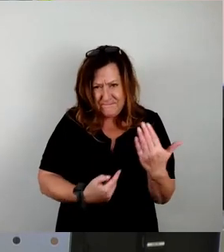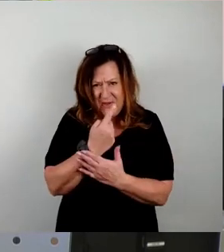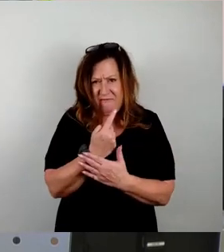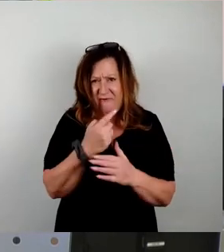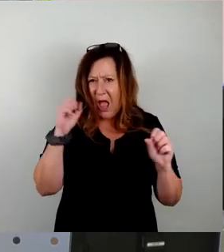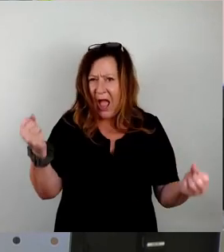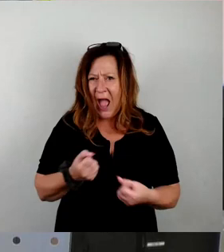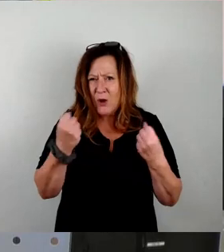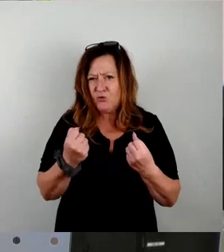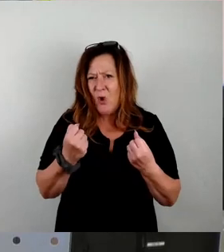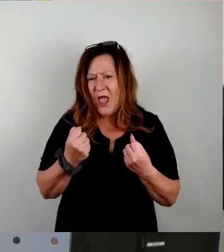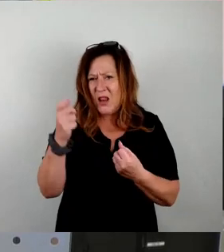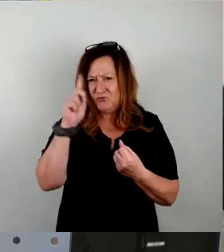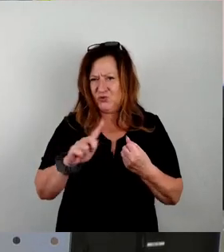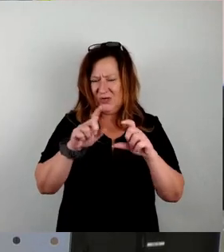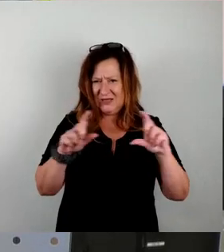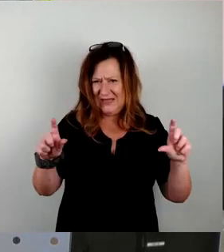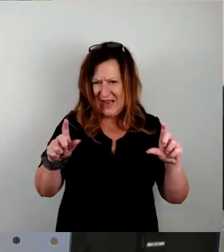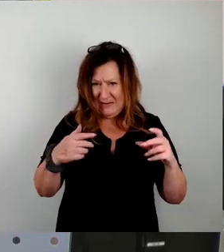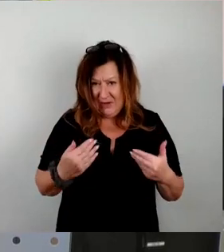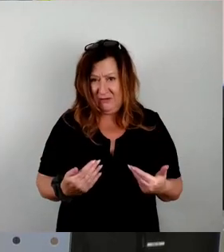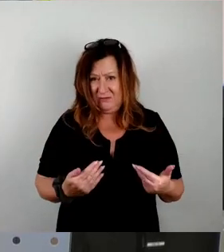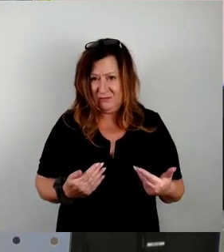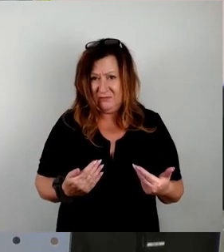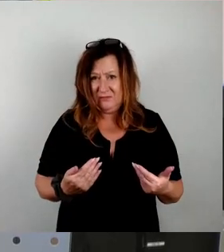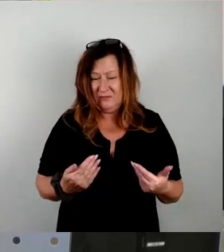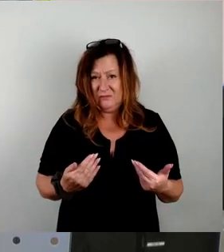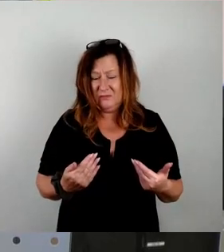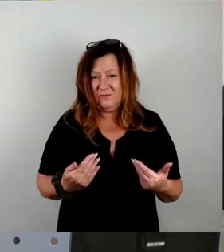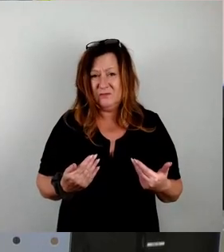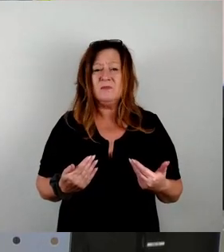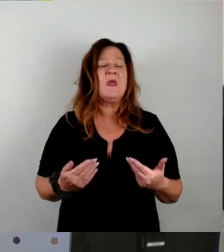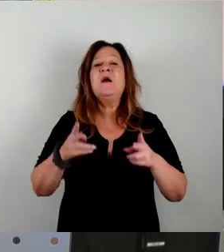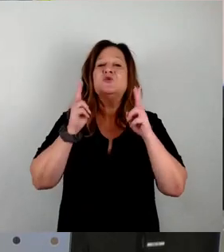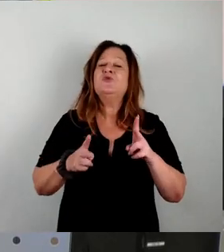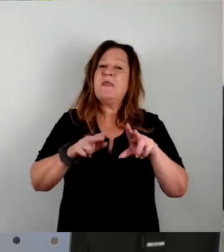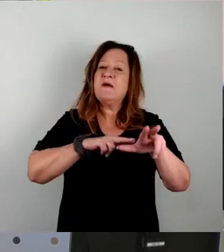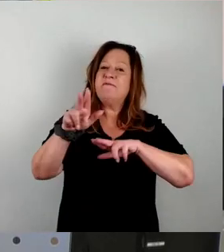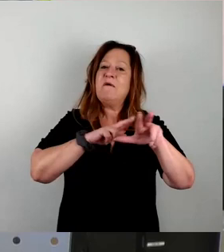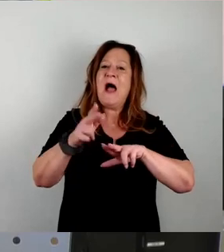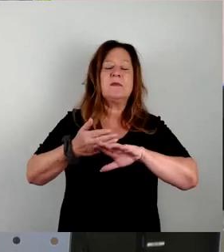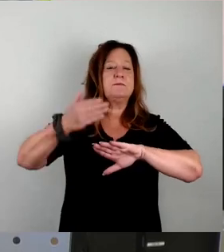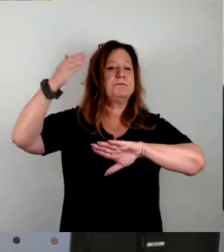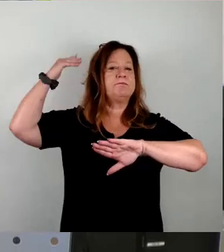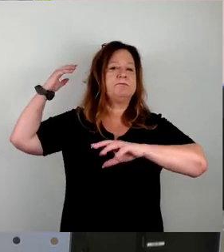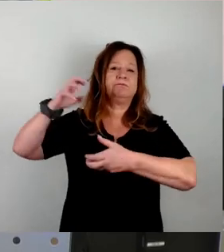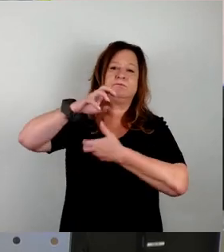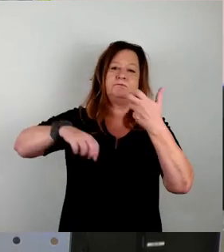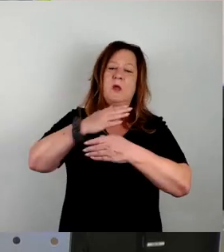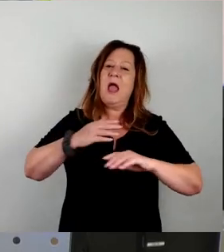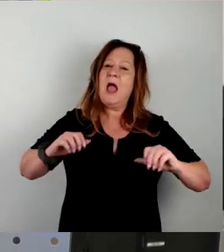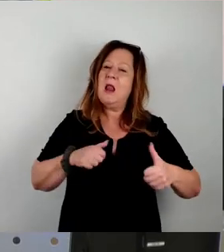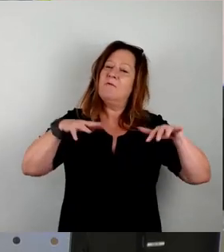die Stadt hat ja im Prinzip in den letzten 100 Jahren viele Katastrophen erlebt, von der Flut über einen